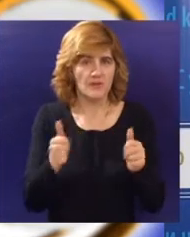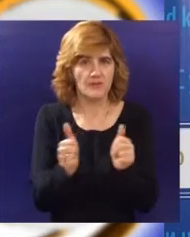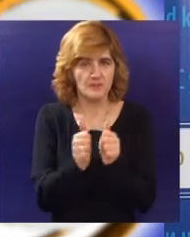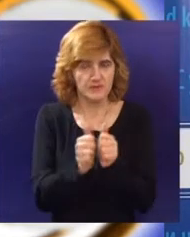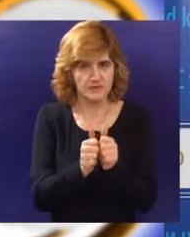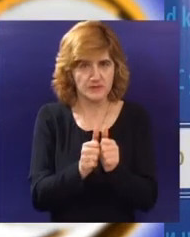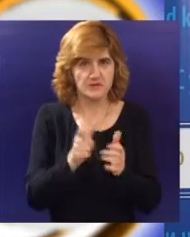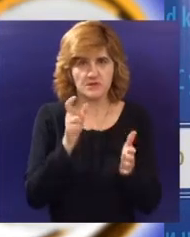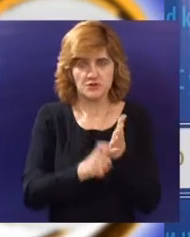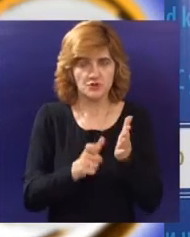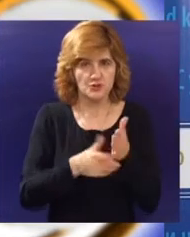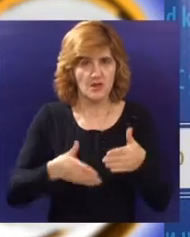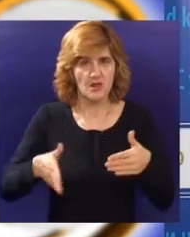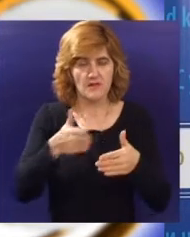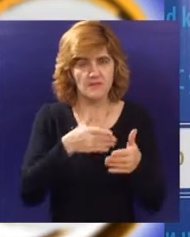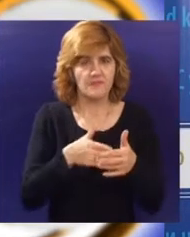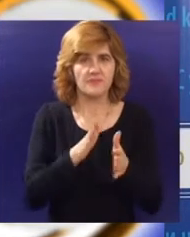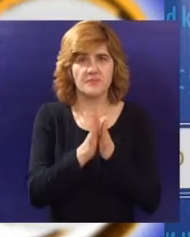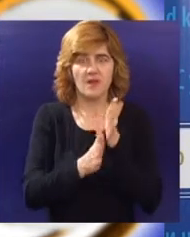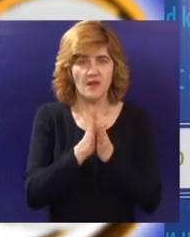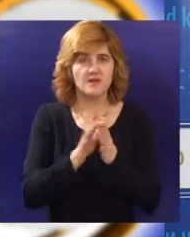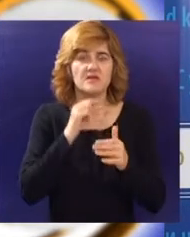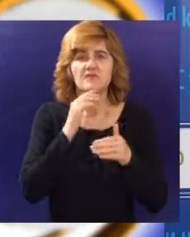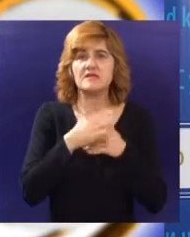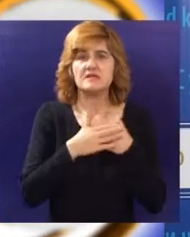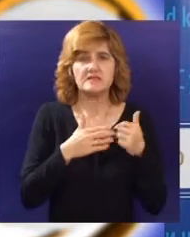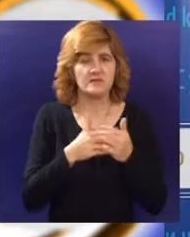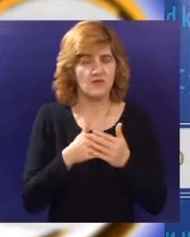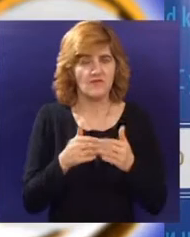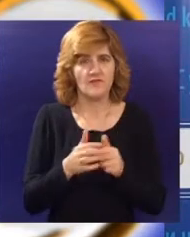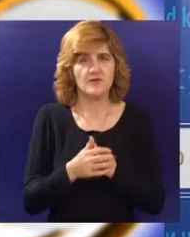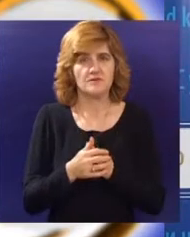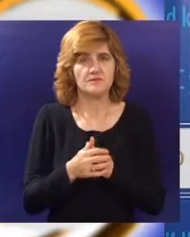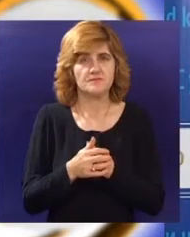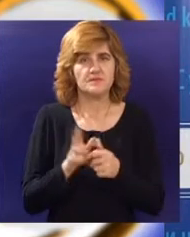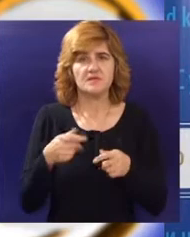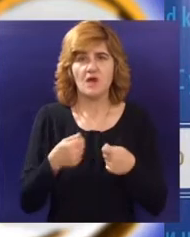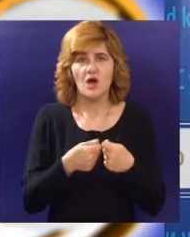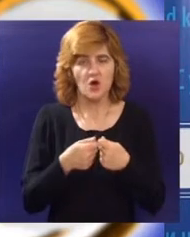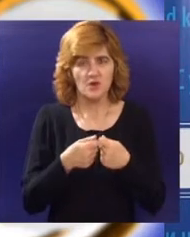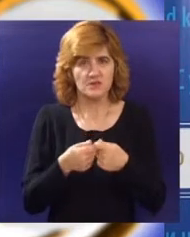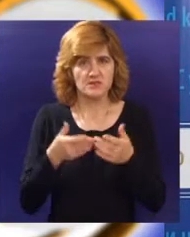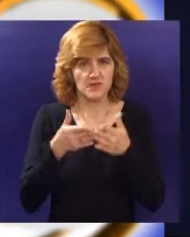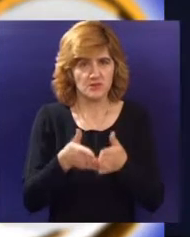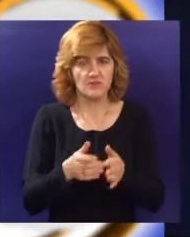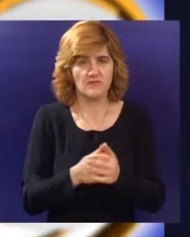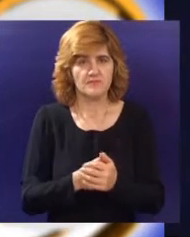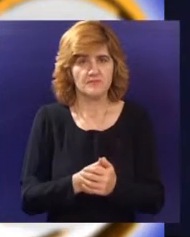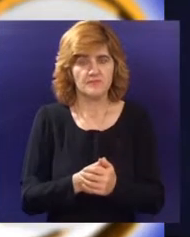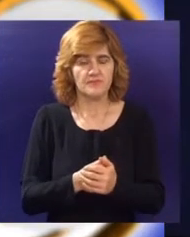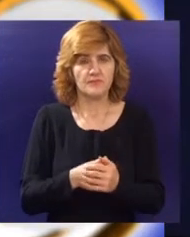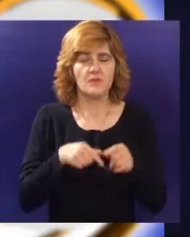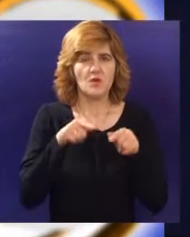učesnika globalne nedelje preduzetništva, tako da zadovoljava neke kapacitete za organizaciju ove manifestacije.